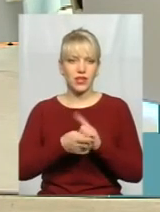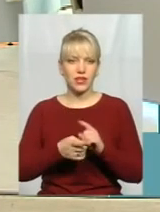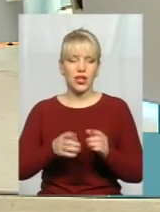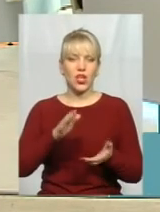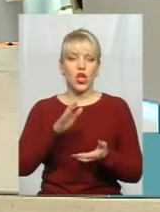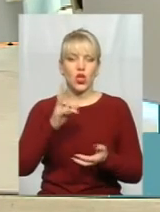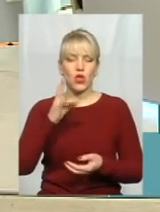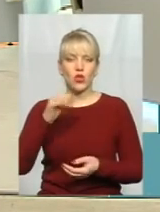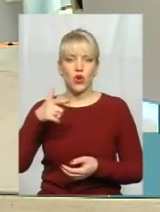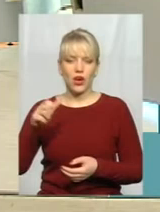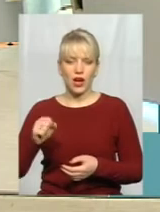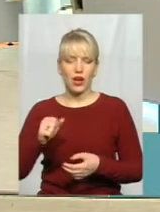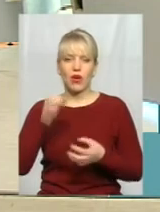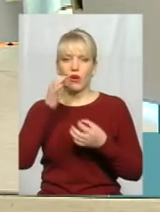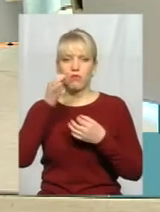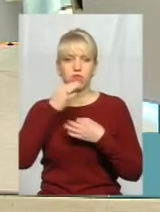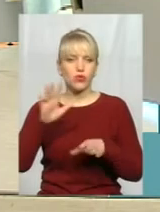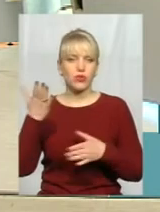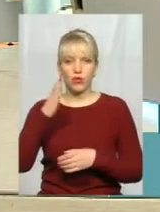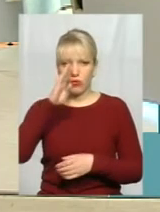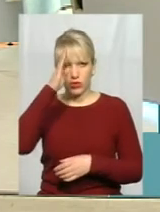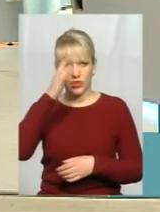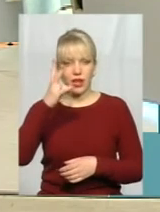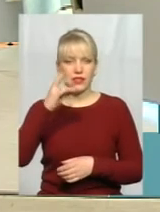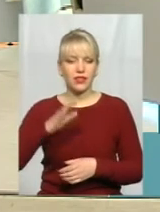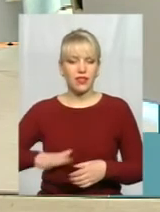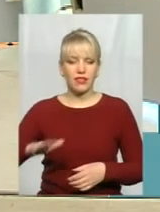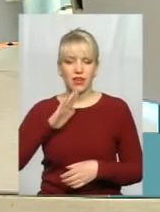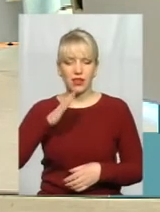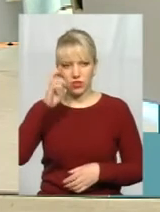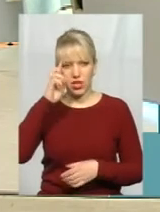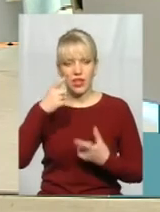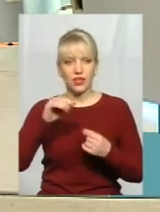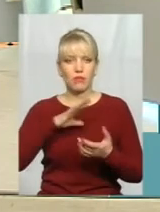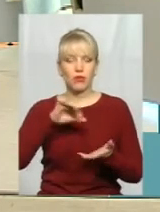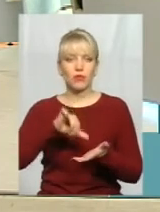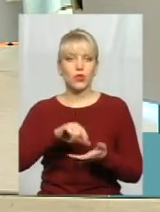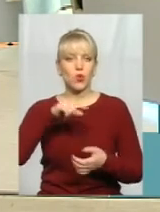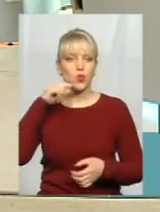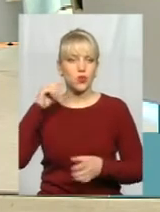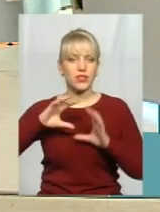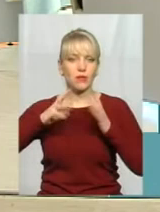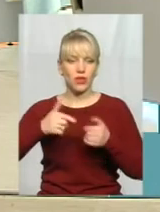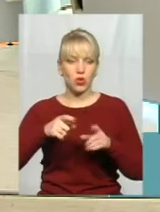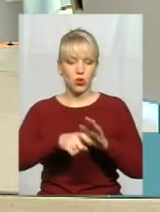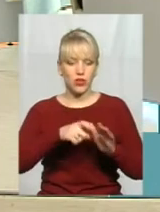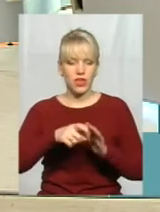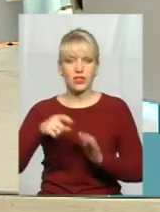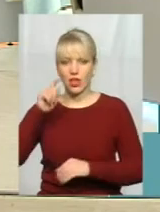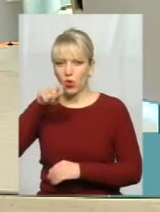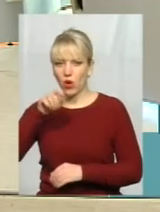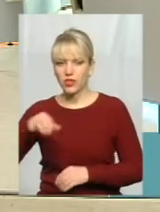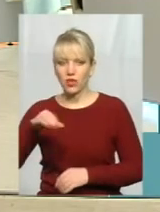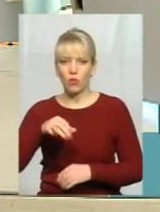будь-якого зайде на терене нашої держави. Зрозумійте. Там, де був присутній русський мір, Донецька, Луганська область,